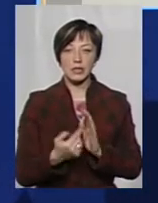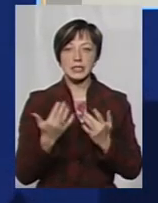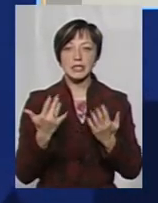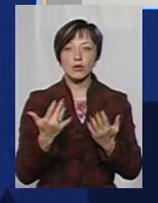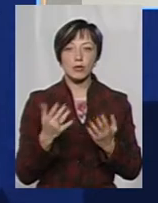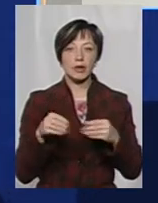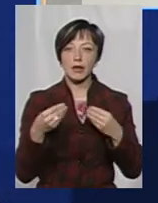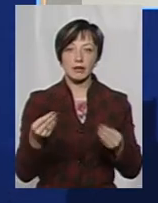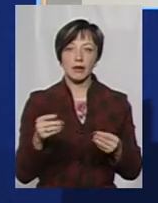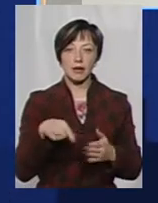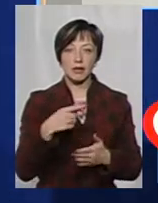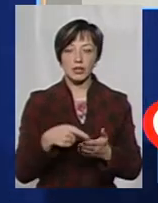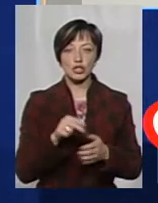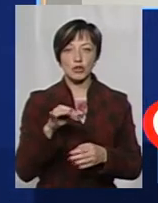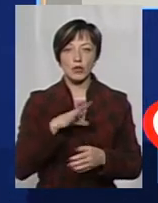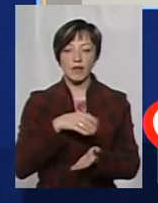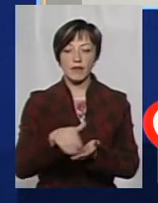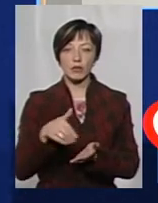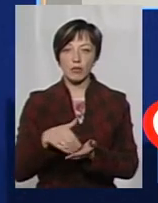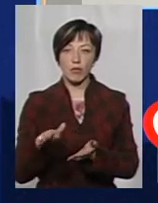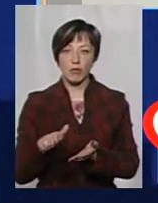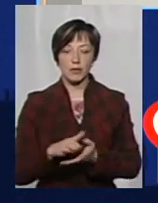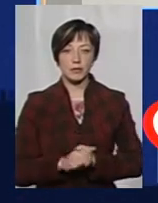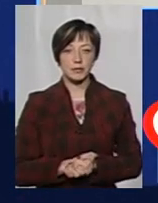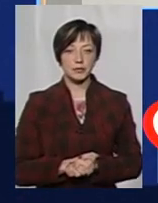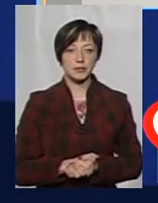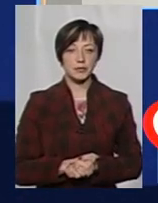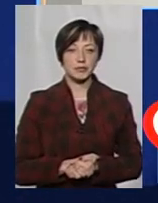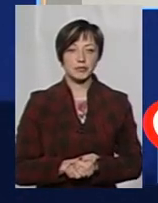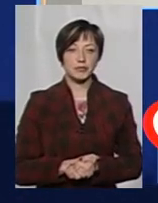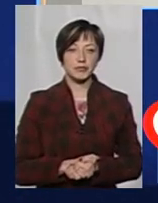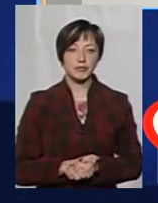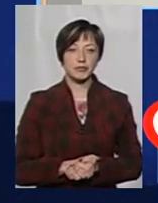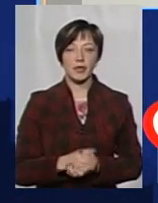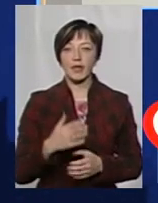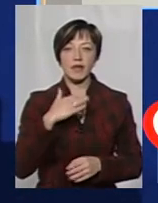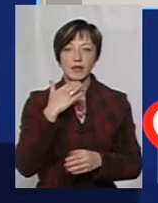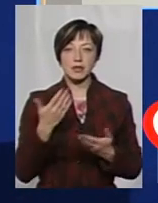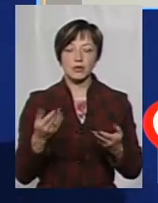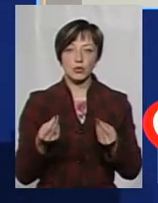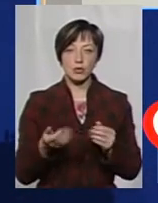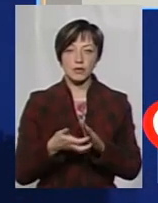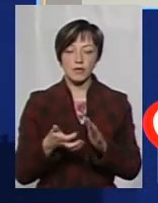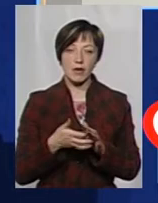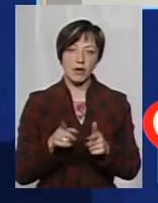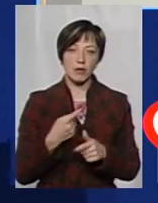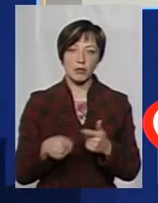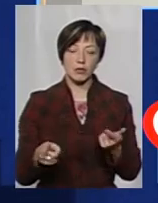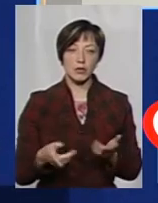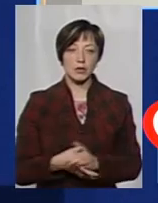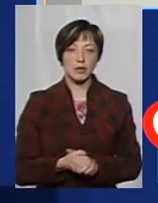скільком їх не дали? Чи були претенденти на ці кредити, але їм вже не височило коштів, чи, можливо, з інших причин їм відмовити?